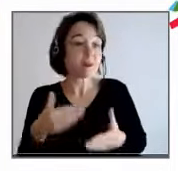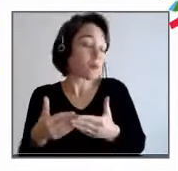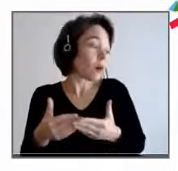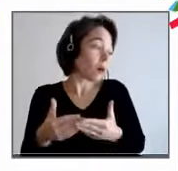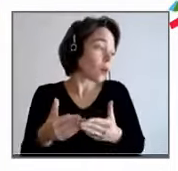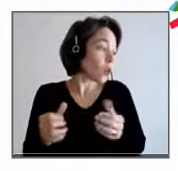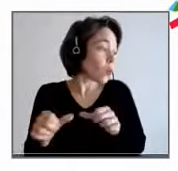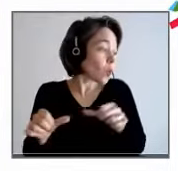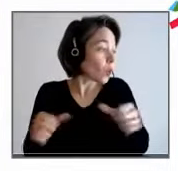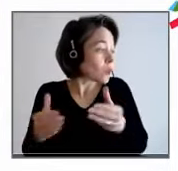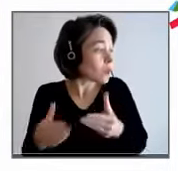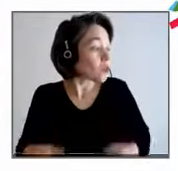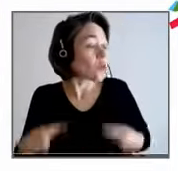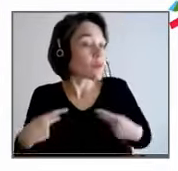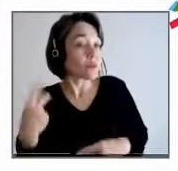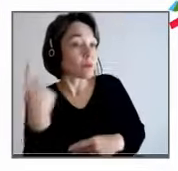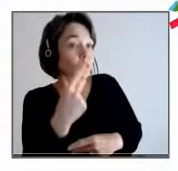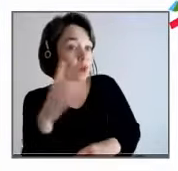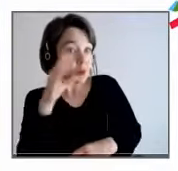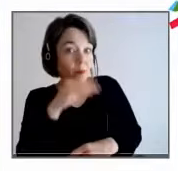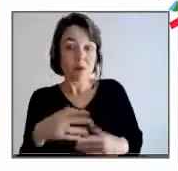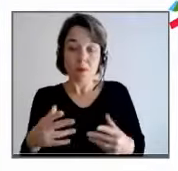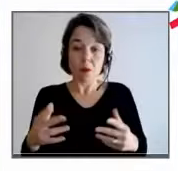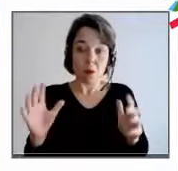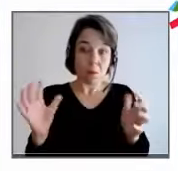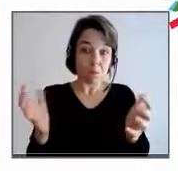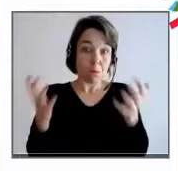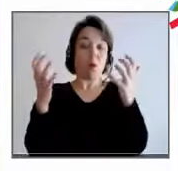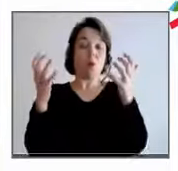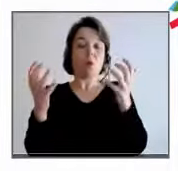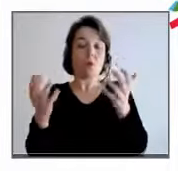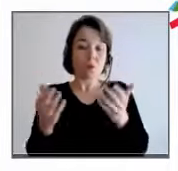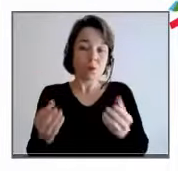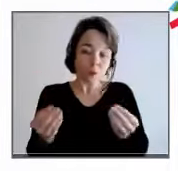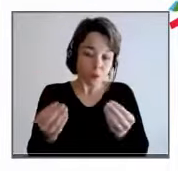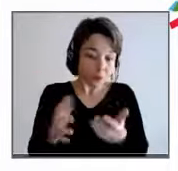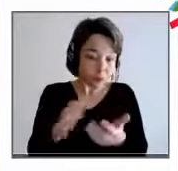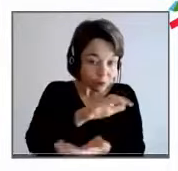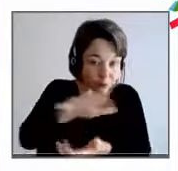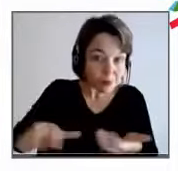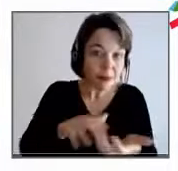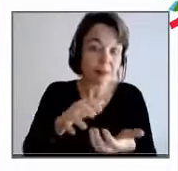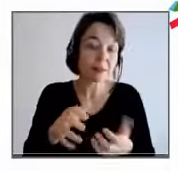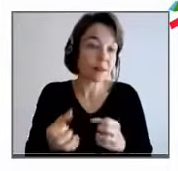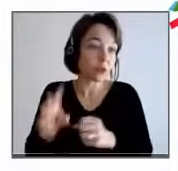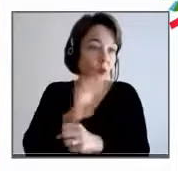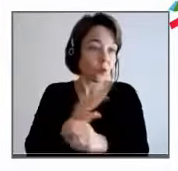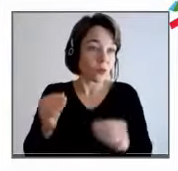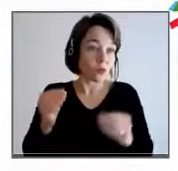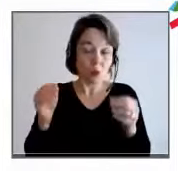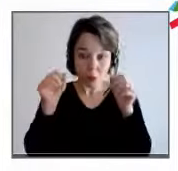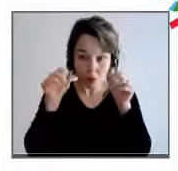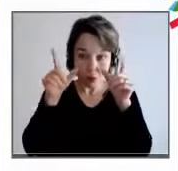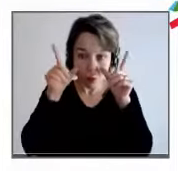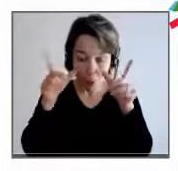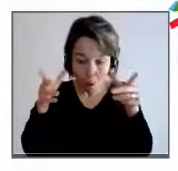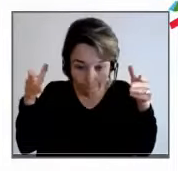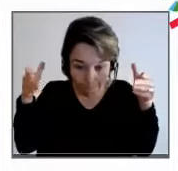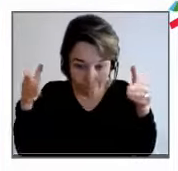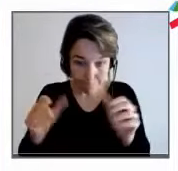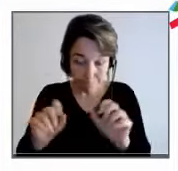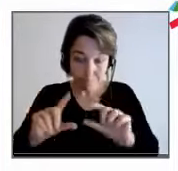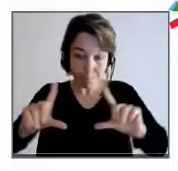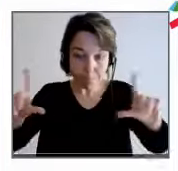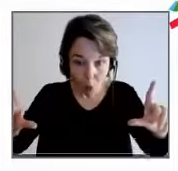surgir avec grande force avec la crise. La crise ne fait que mettre une loupe sur une réalité qu'on a voulu